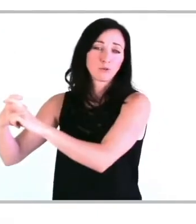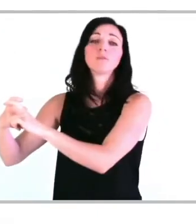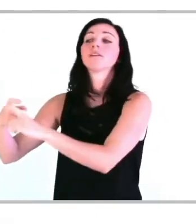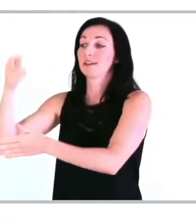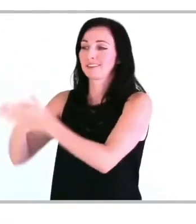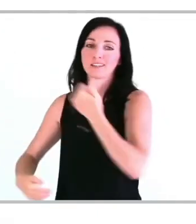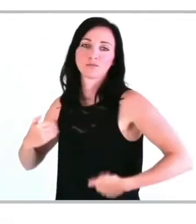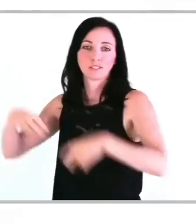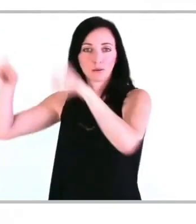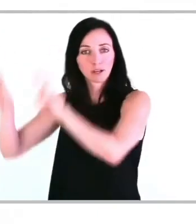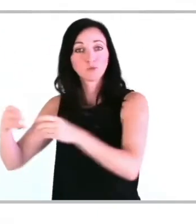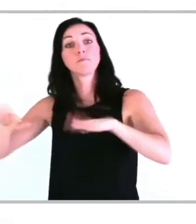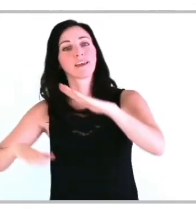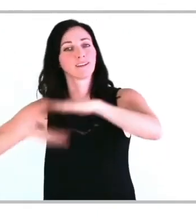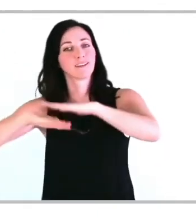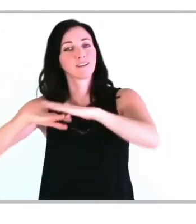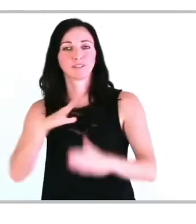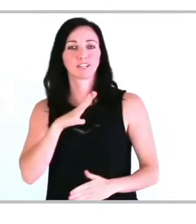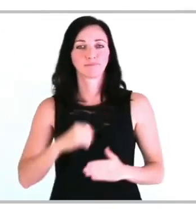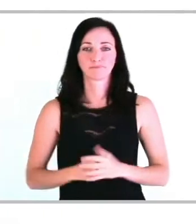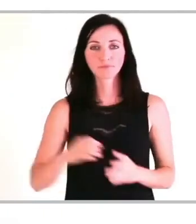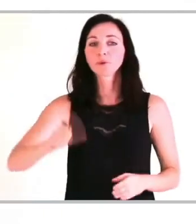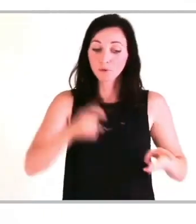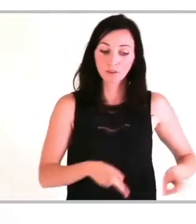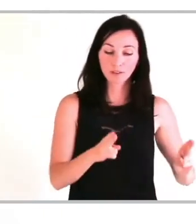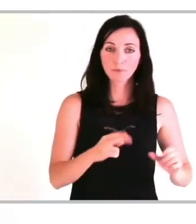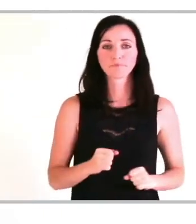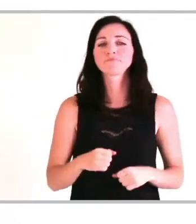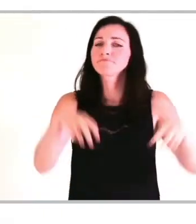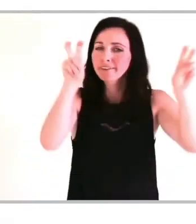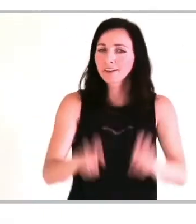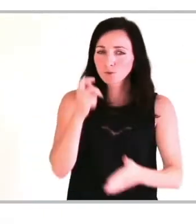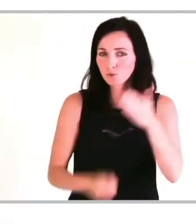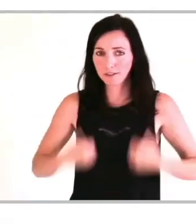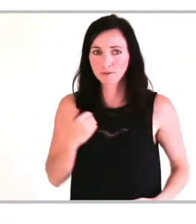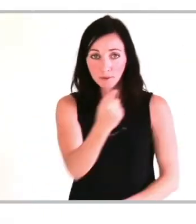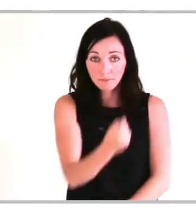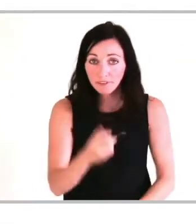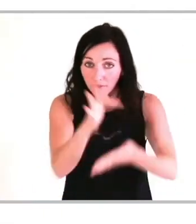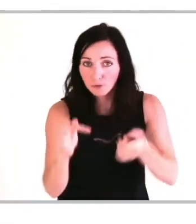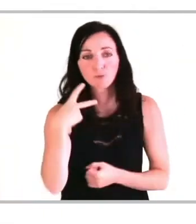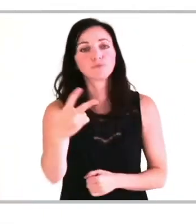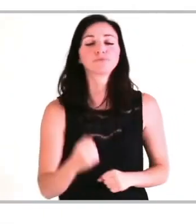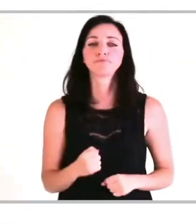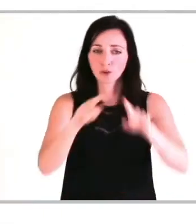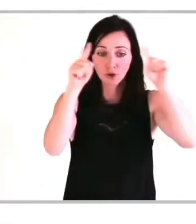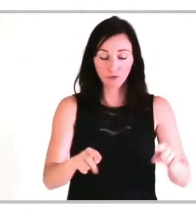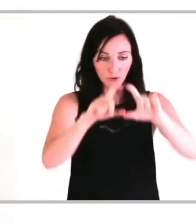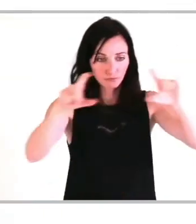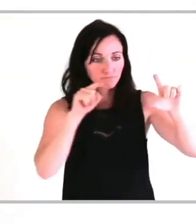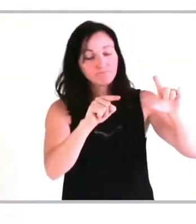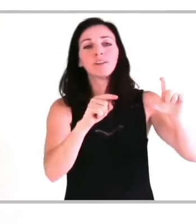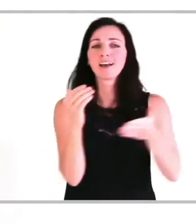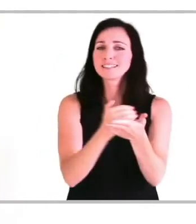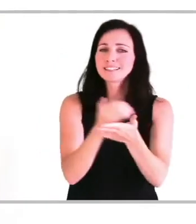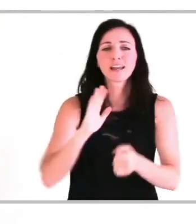sur une facture et deuxièmement, le maximum de déductibilité totale que le client pourra appliquer en cumulant toutes les factures